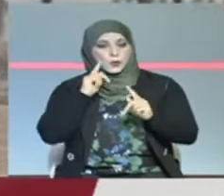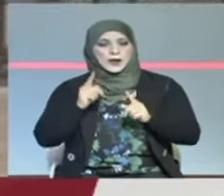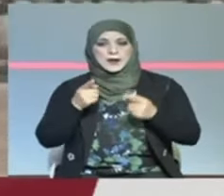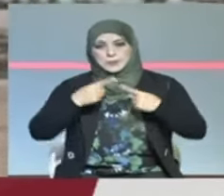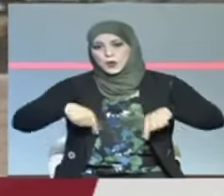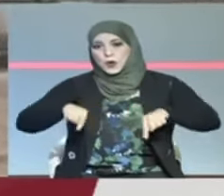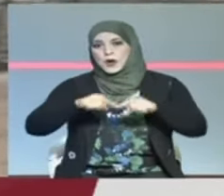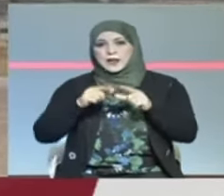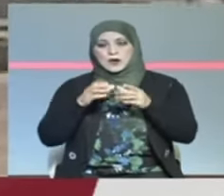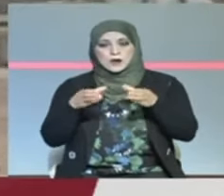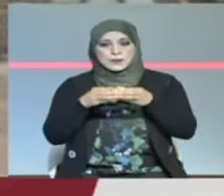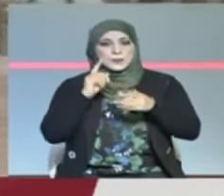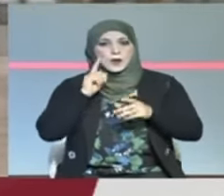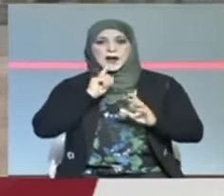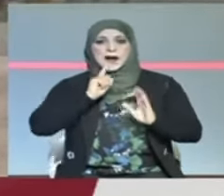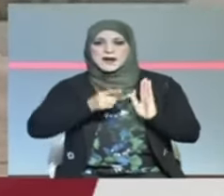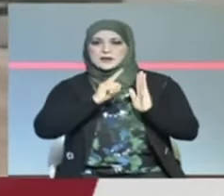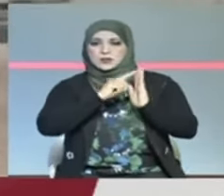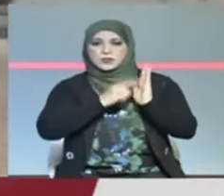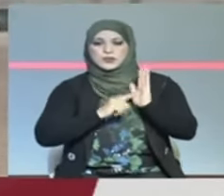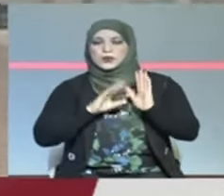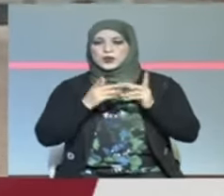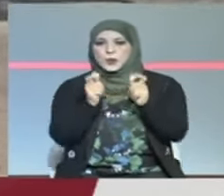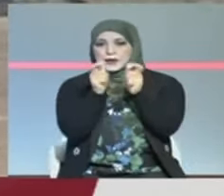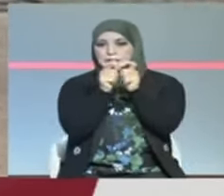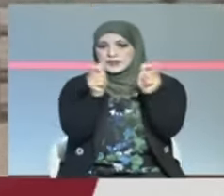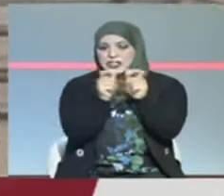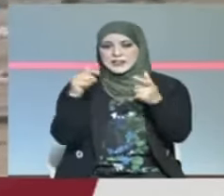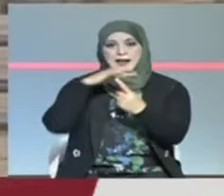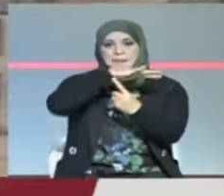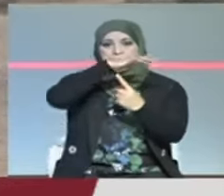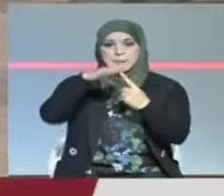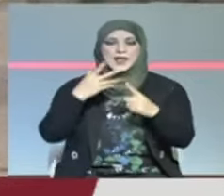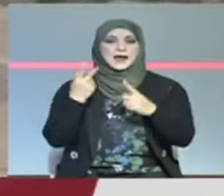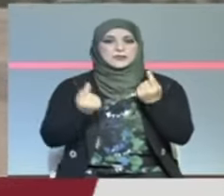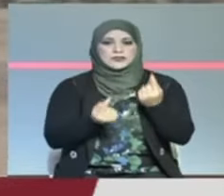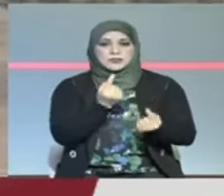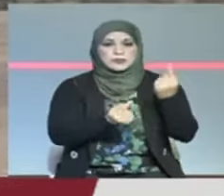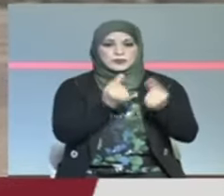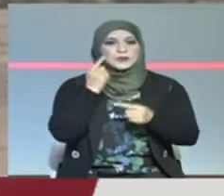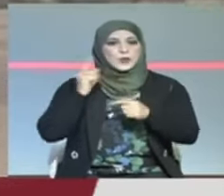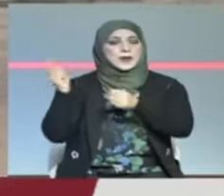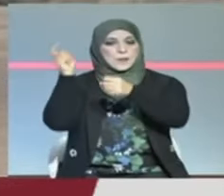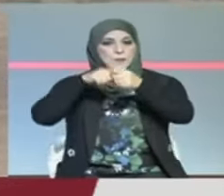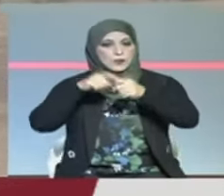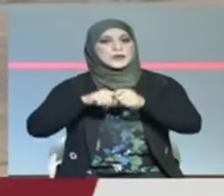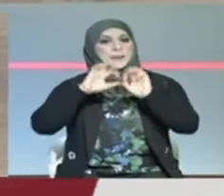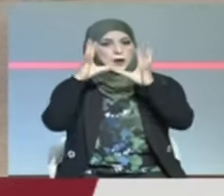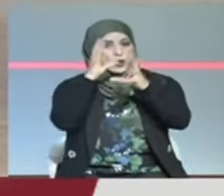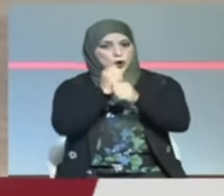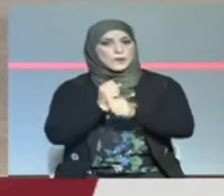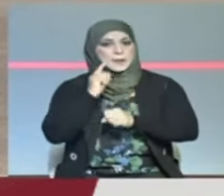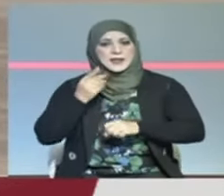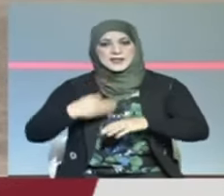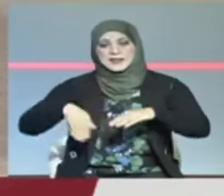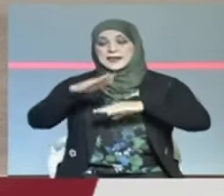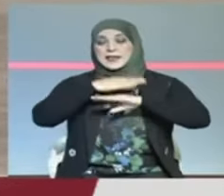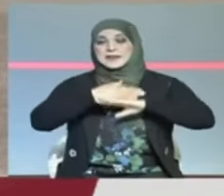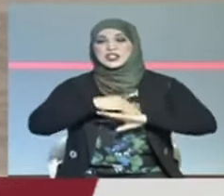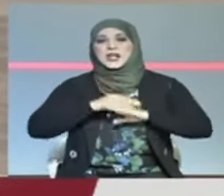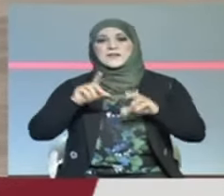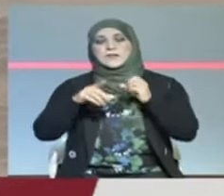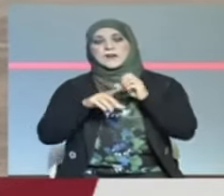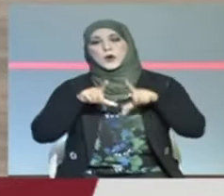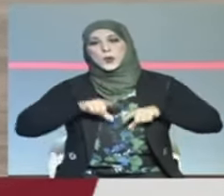وتتمثل هذه القرارات في تصنيف شركة البيئة والغراسات والبستن شركة ذات مساهم عمومية تحت إشراف وزارة الفلاحة